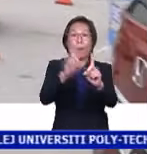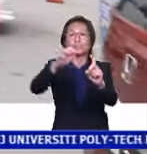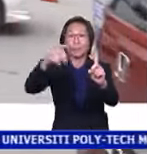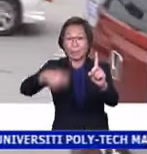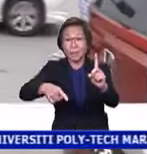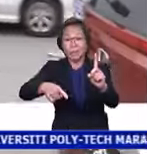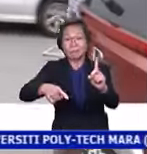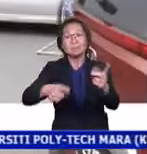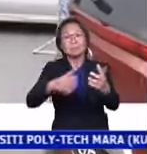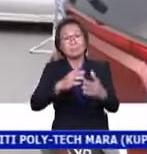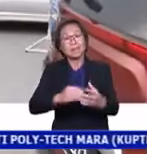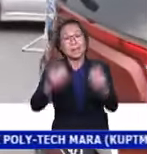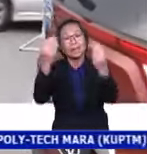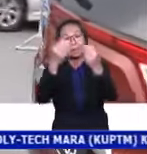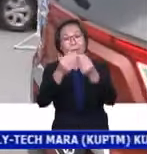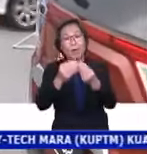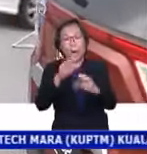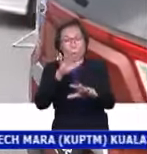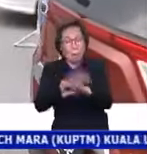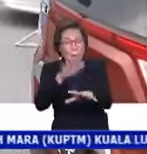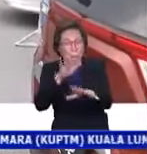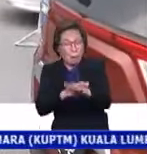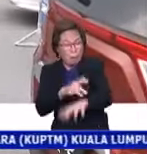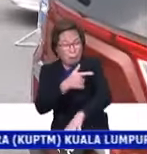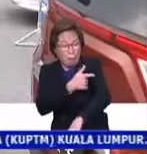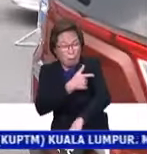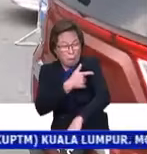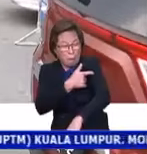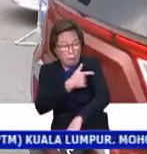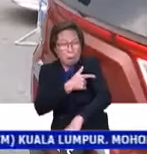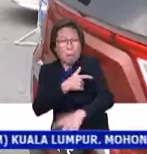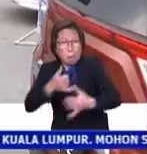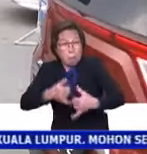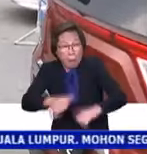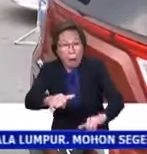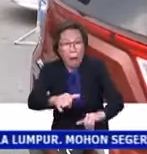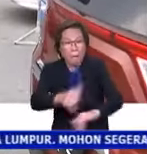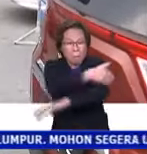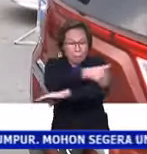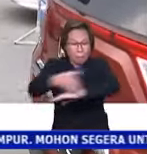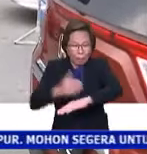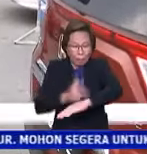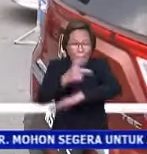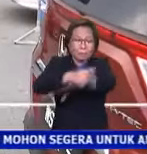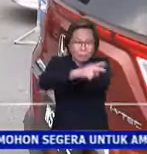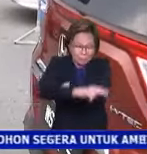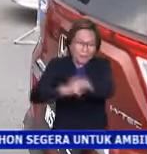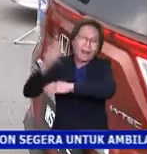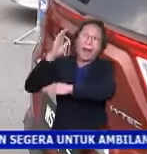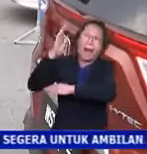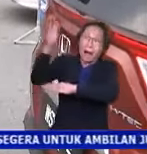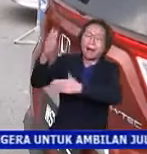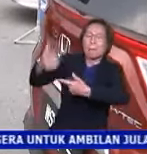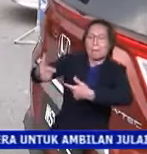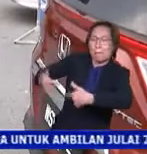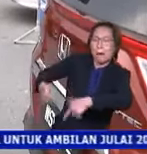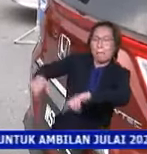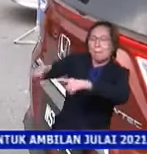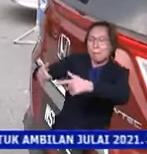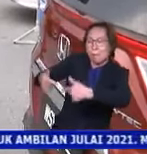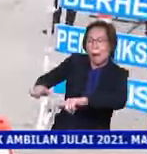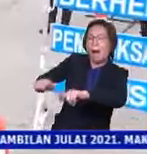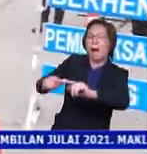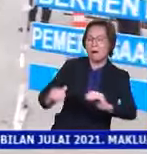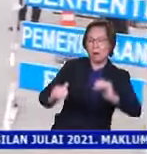SOP, selain kadar tinggi pemberian vaksinasi yang konsisten, perjalanan rentas daerah dan negeri akan dibenarkan dalam